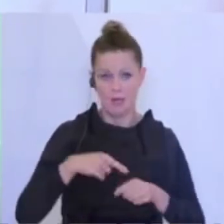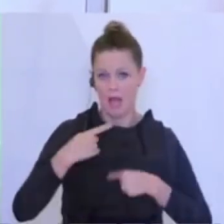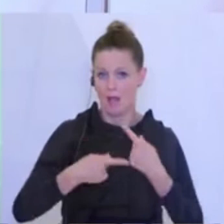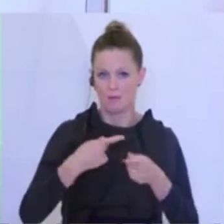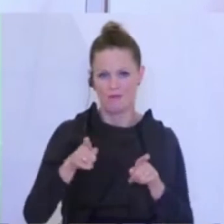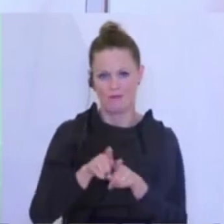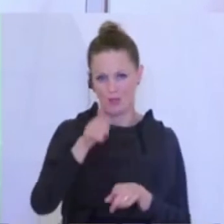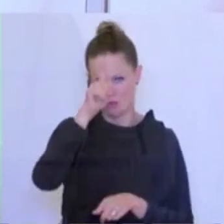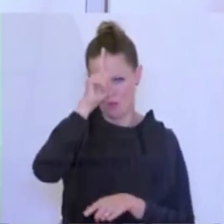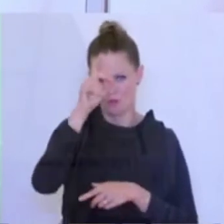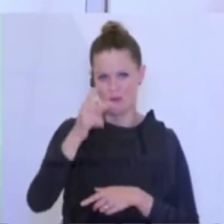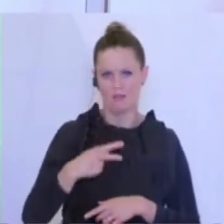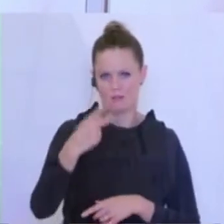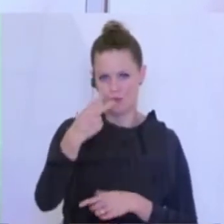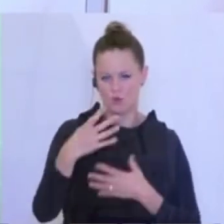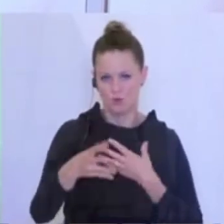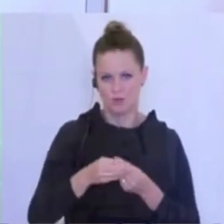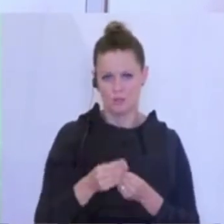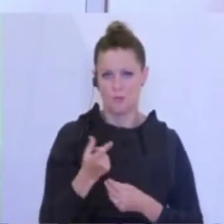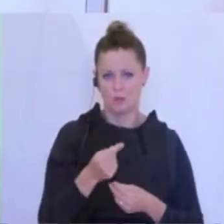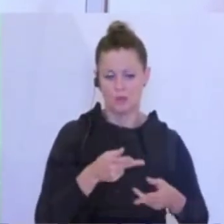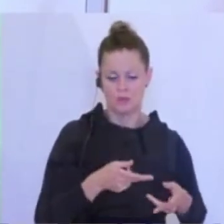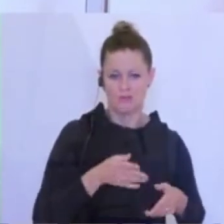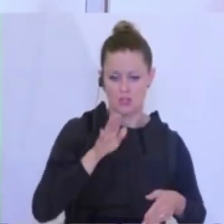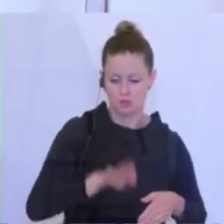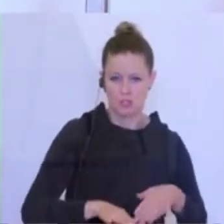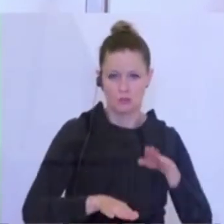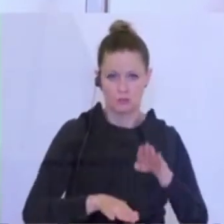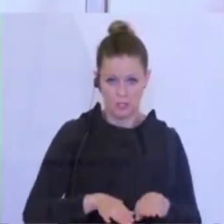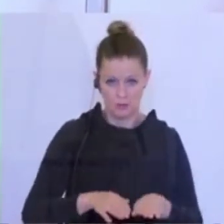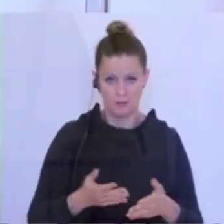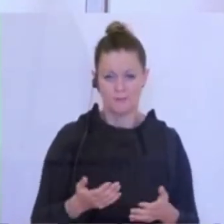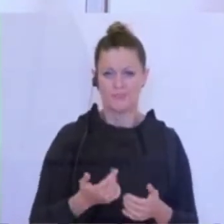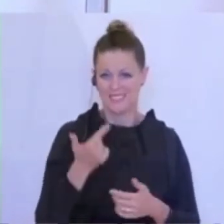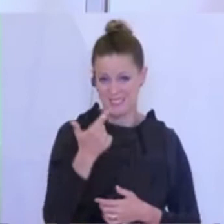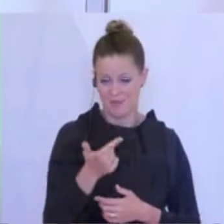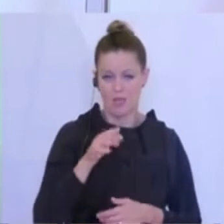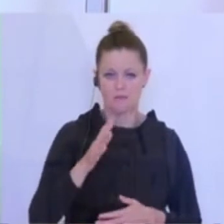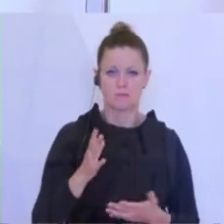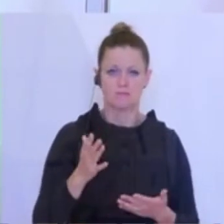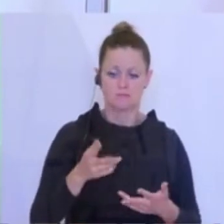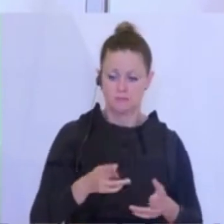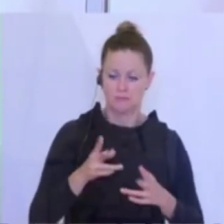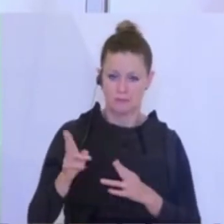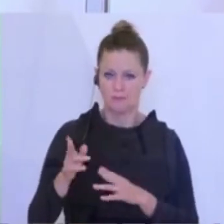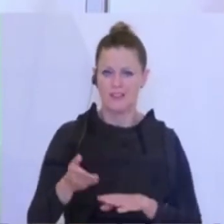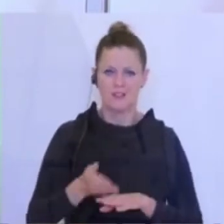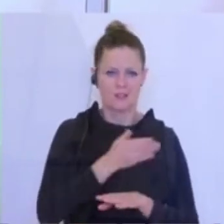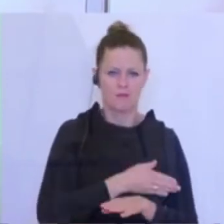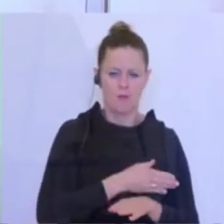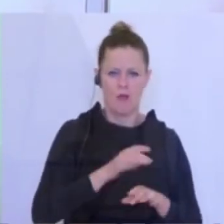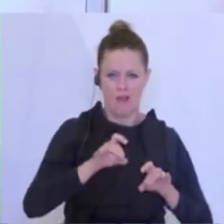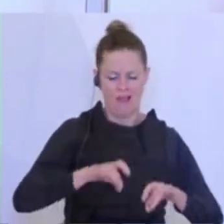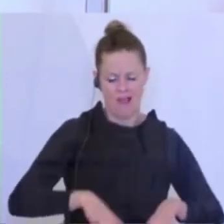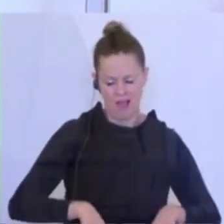mit Deutschland. Das bedeutet, es erfolgt in zwei Etappen. Ich habe das der Einfachkeit halber vorher weggelassen, aber